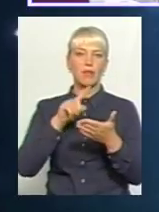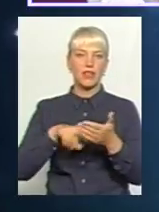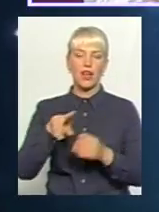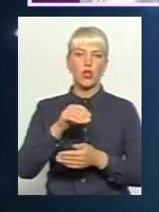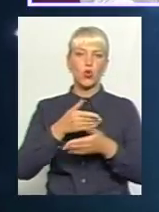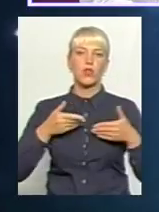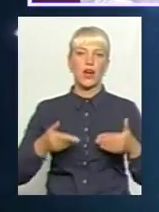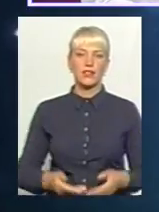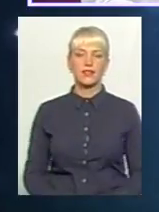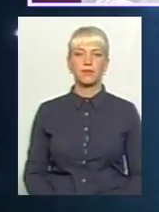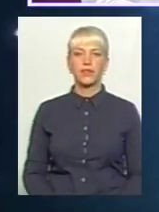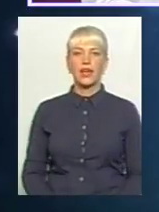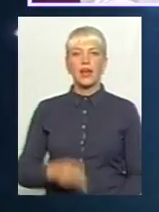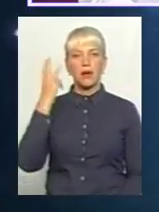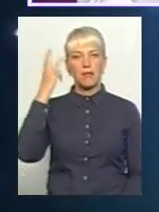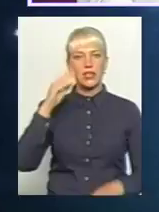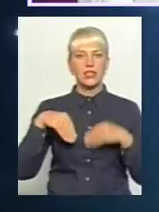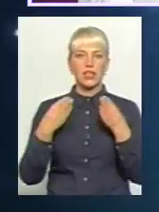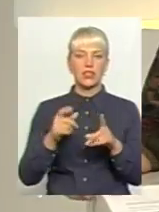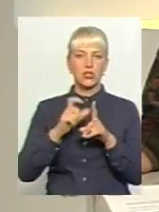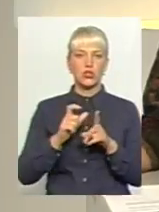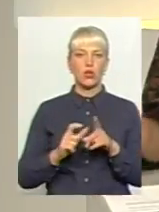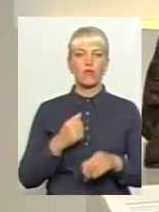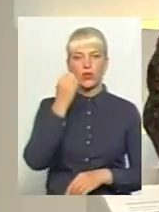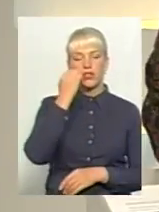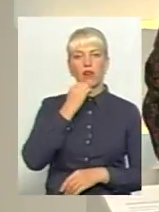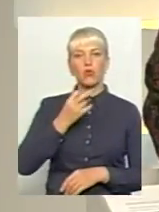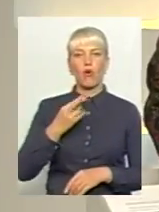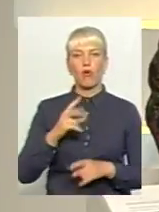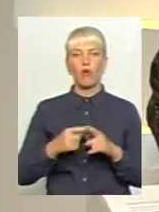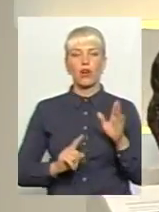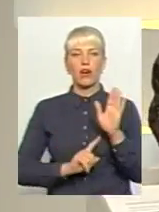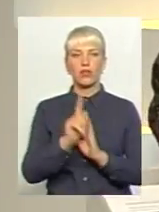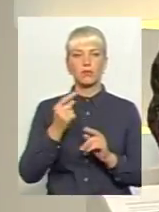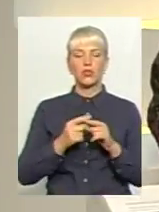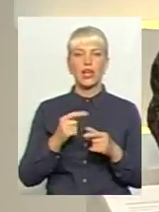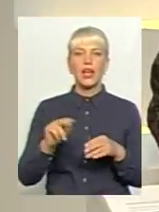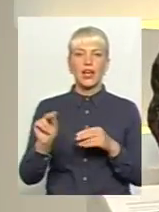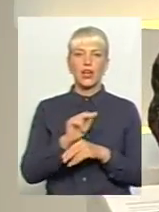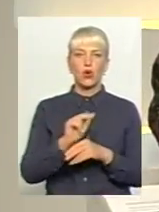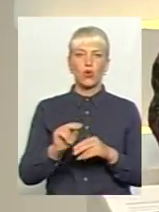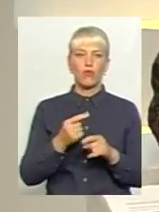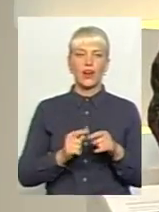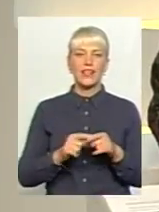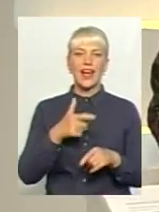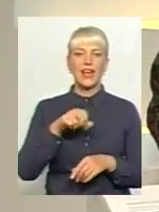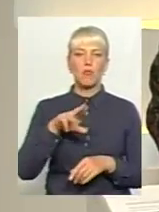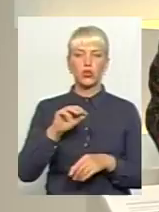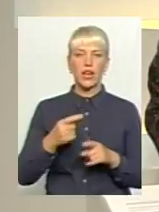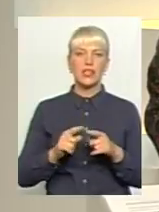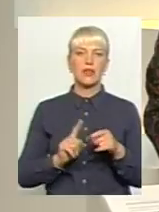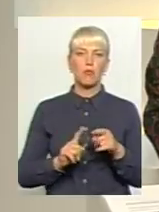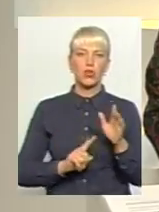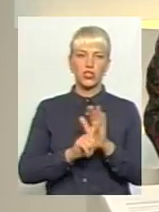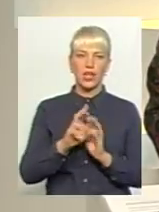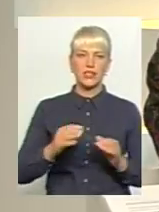слово. Дякую, Ольго. Отож, розпочнемо. Оскільки лікування гемодіалізом надається пацієнтам пожиттєво, відтак